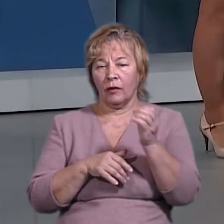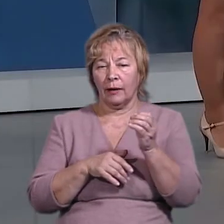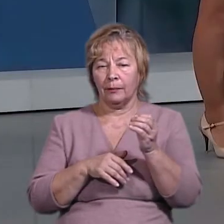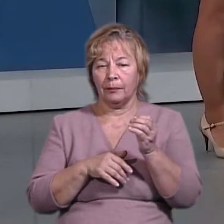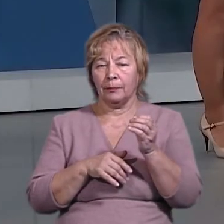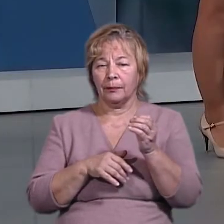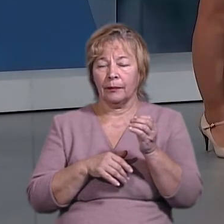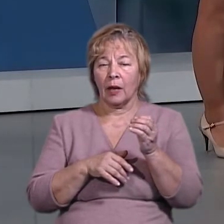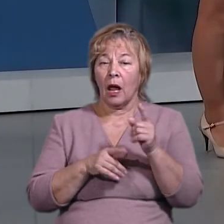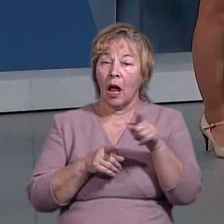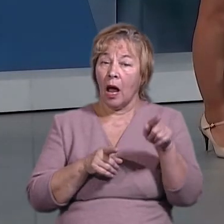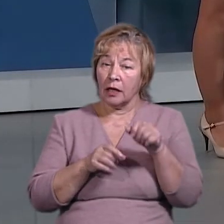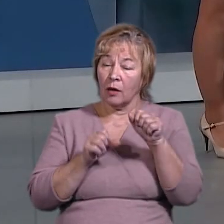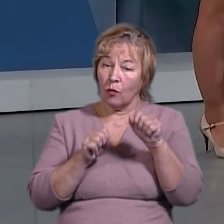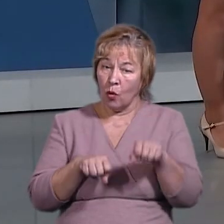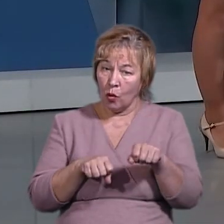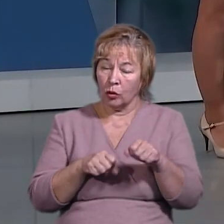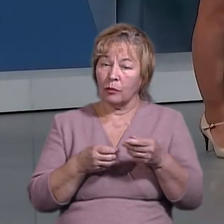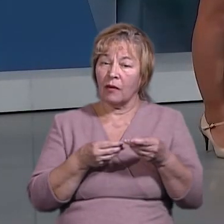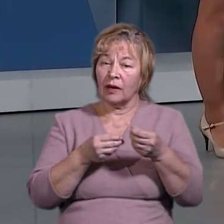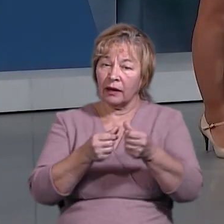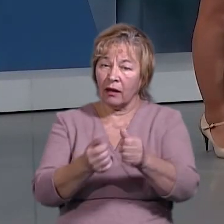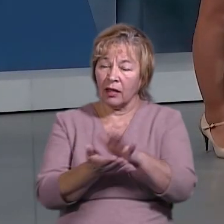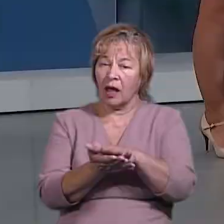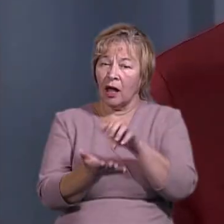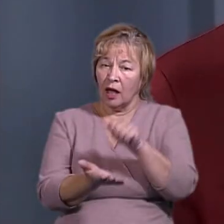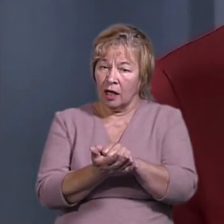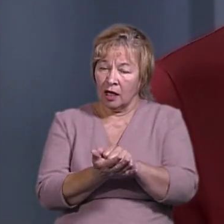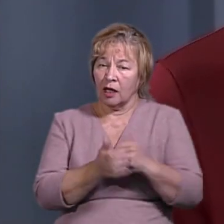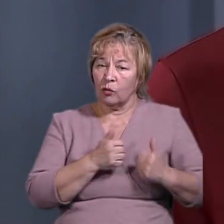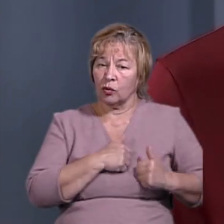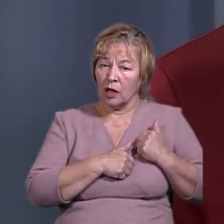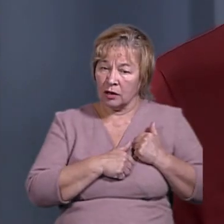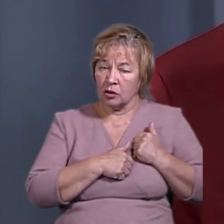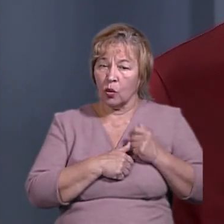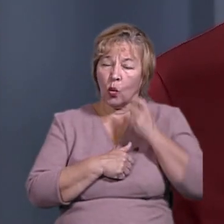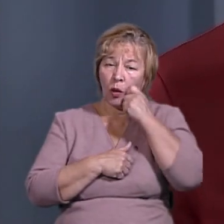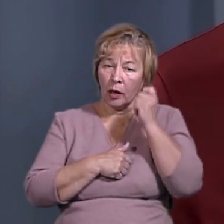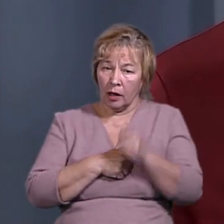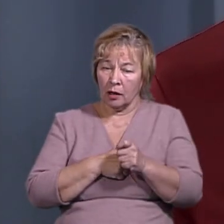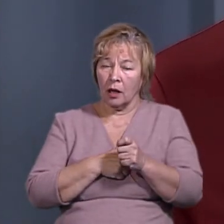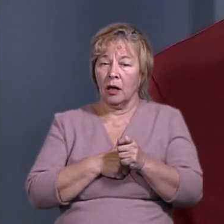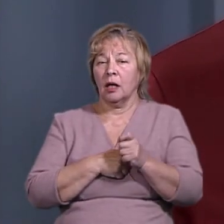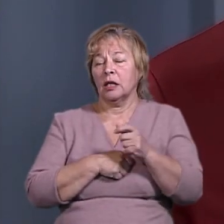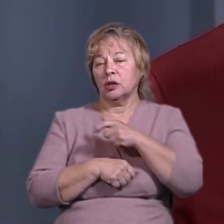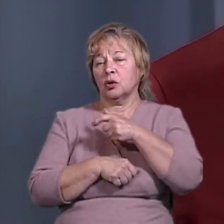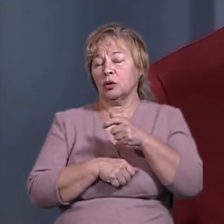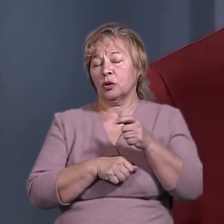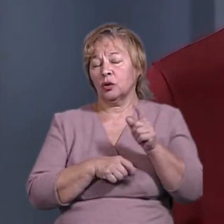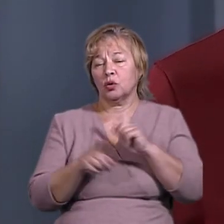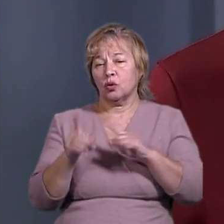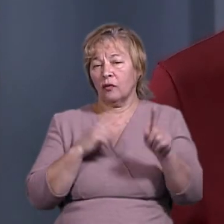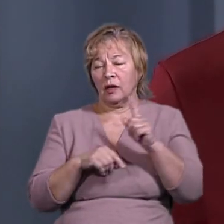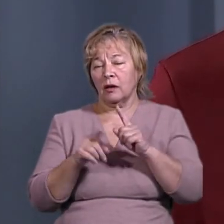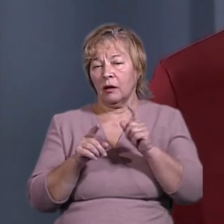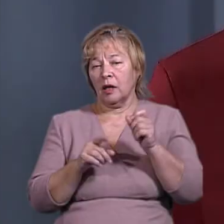вони можуть вплинути на репутацію України у Раді Європи, так? Навіть місцеві вибори у Харкові.